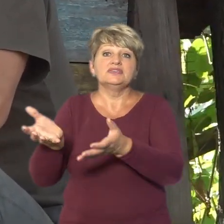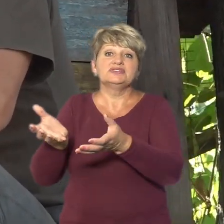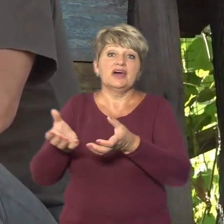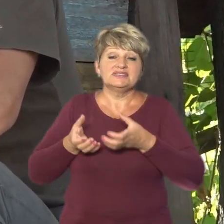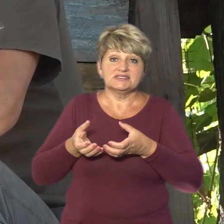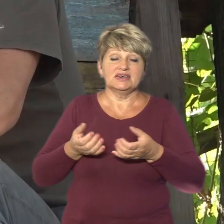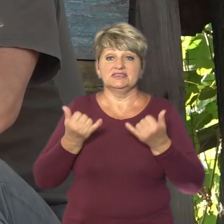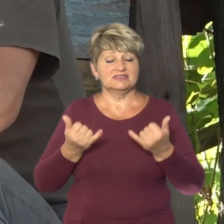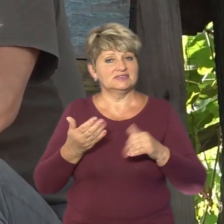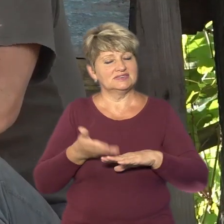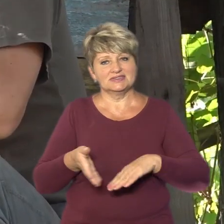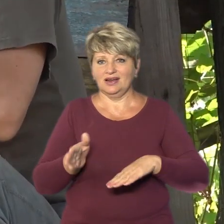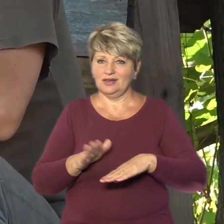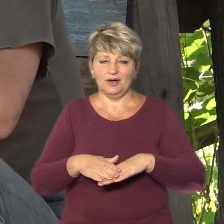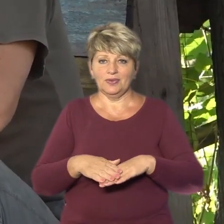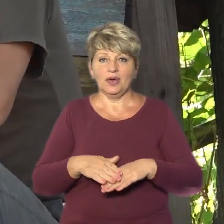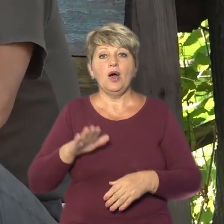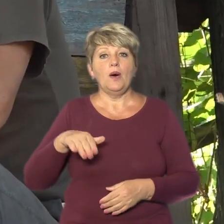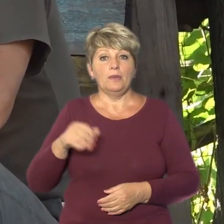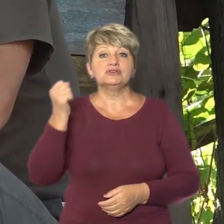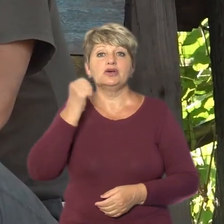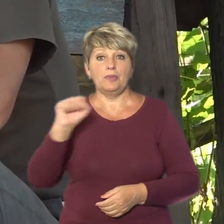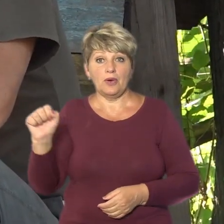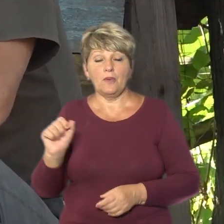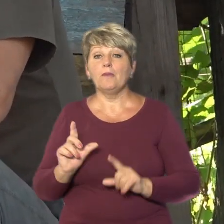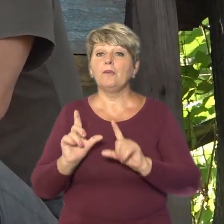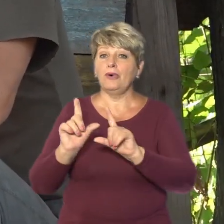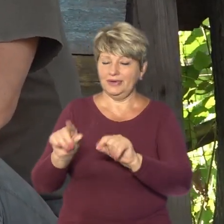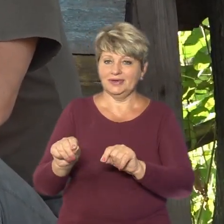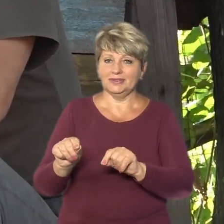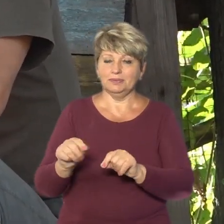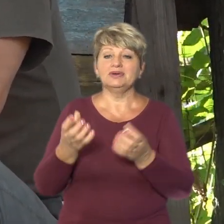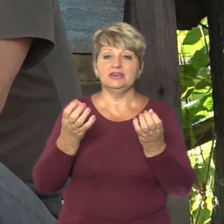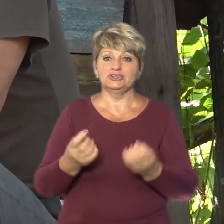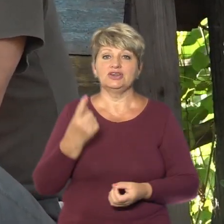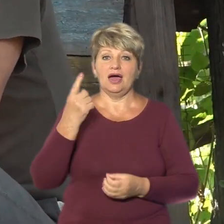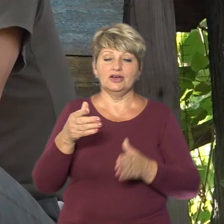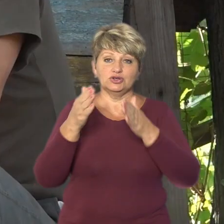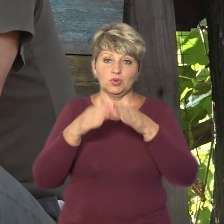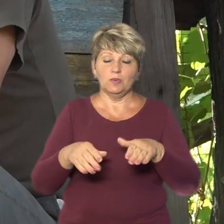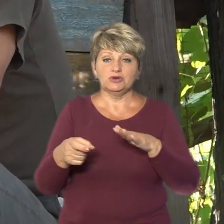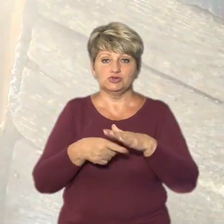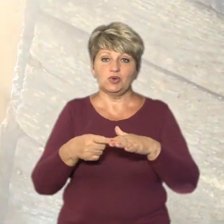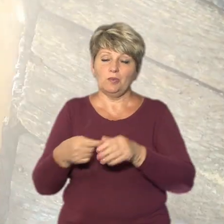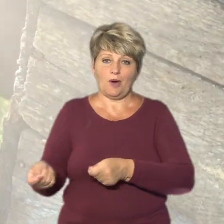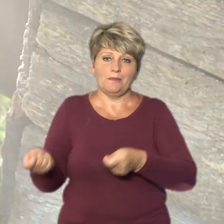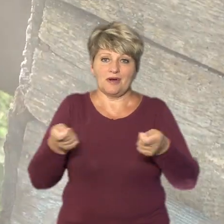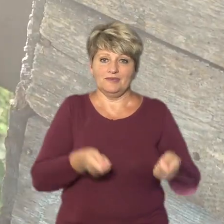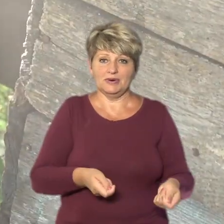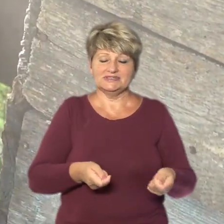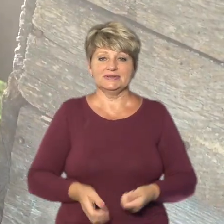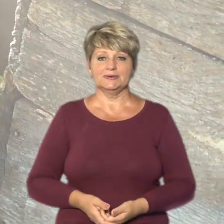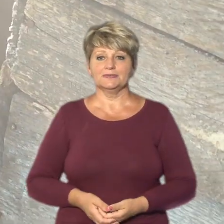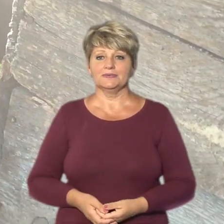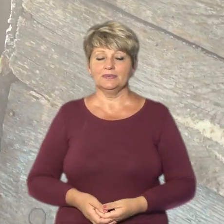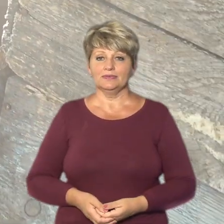зараз складно. Так що після перемоги поїдемо ще один вулик з Донбасу привозить. Так, все,